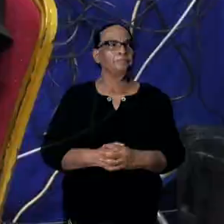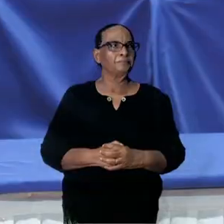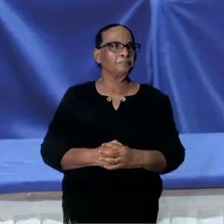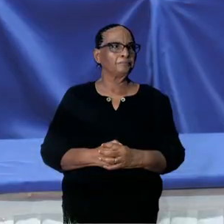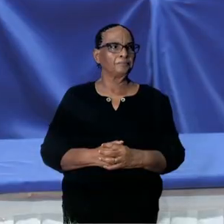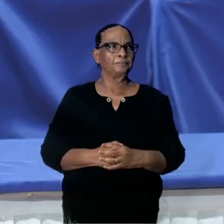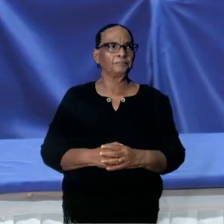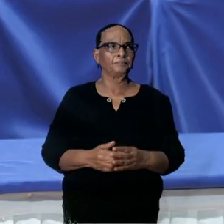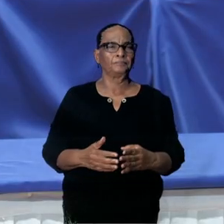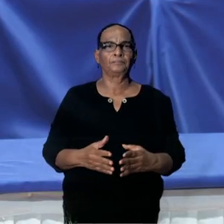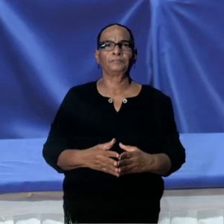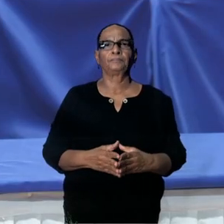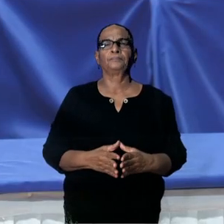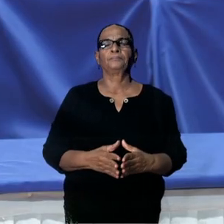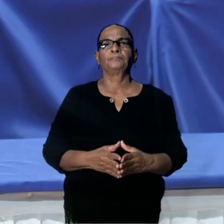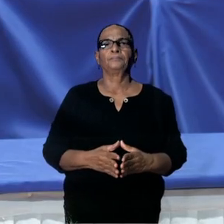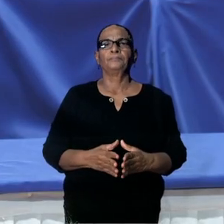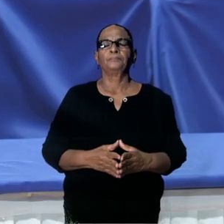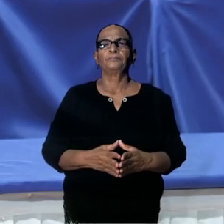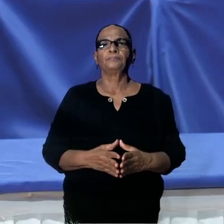Oké, meneer Pinas.